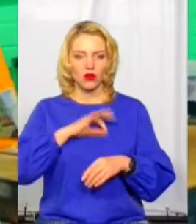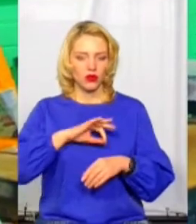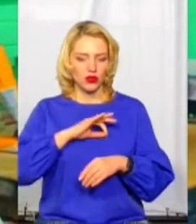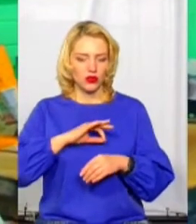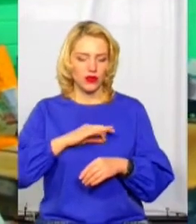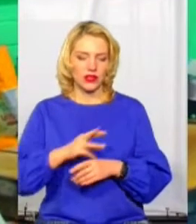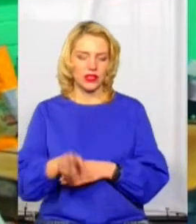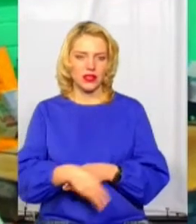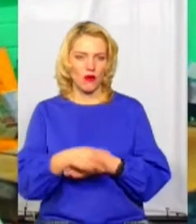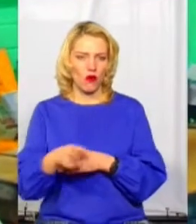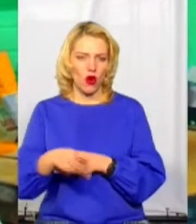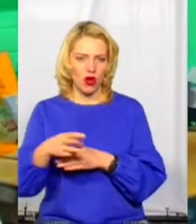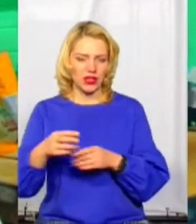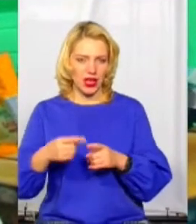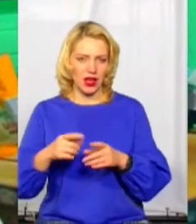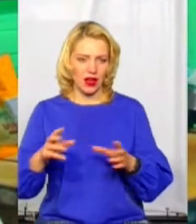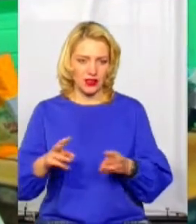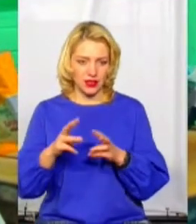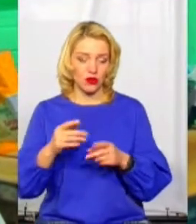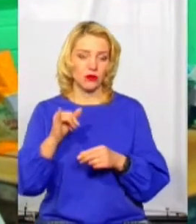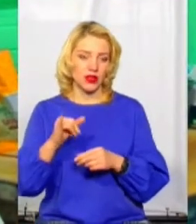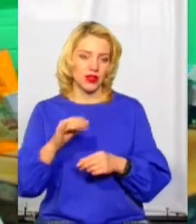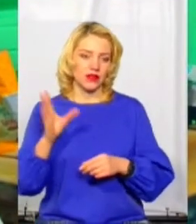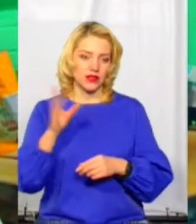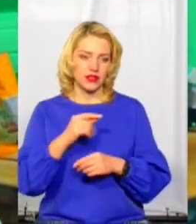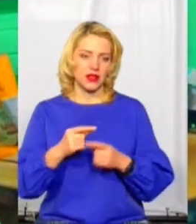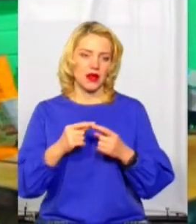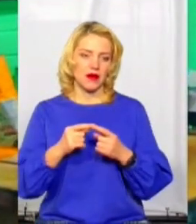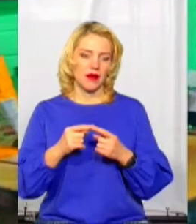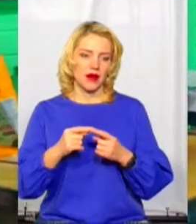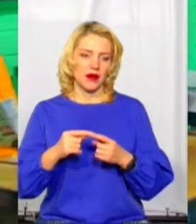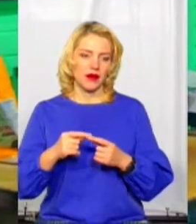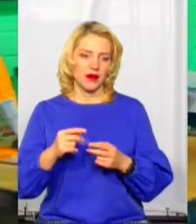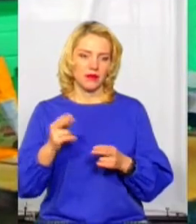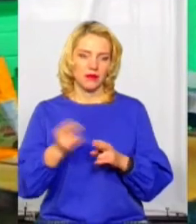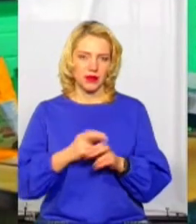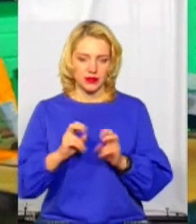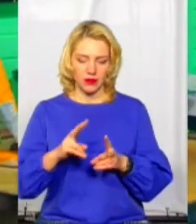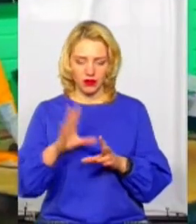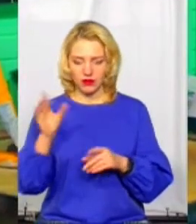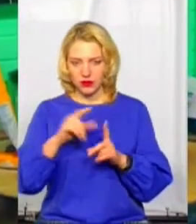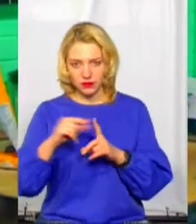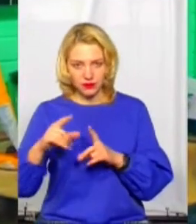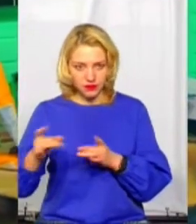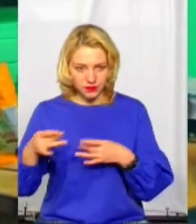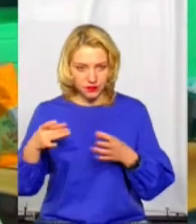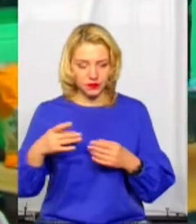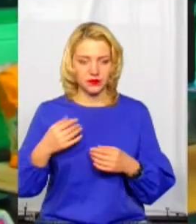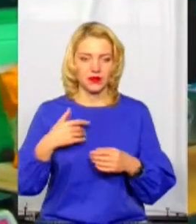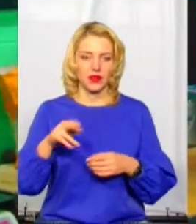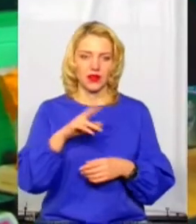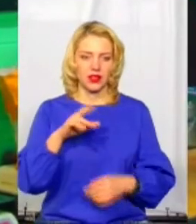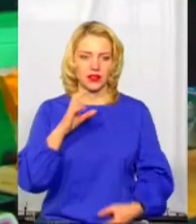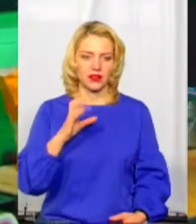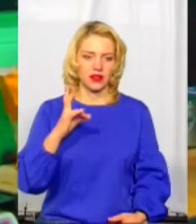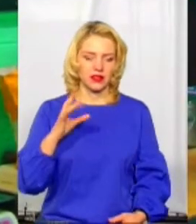і всі міри пожежної безпеки також з представниками ДСНС було проведено. Після того є вимога,